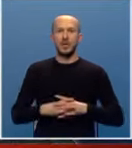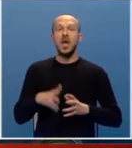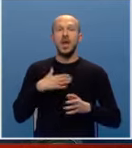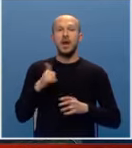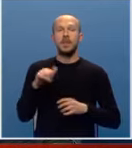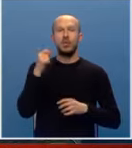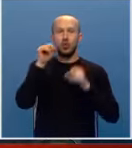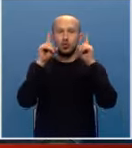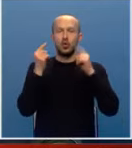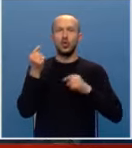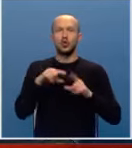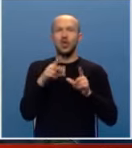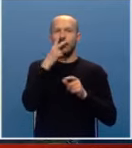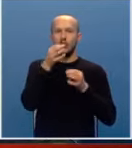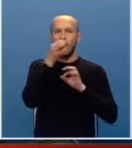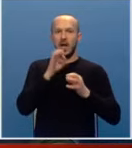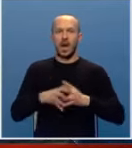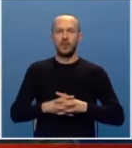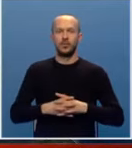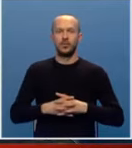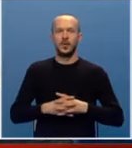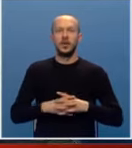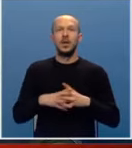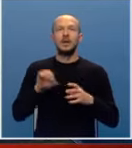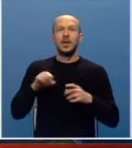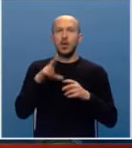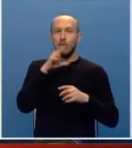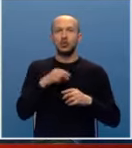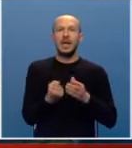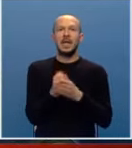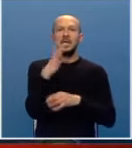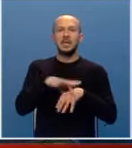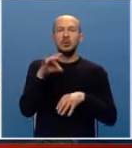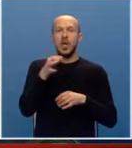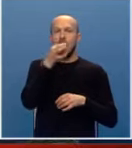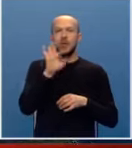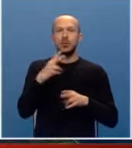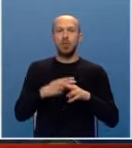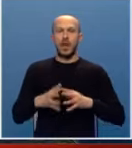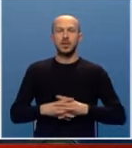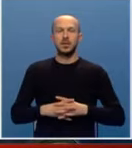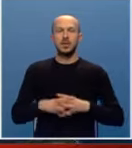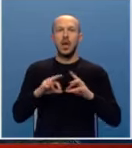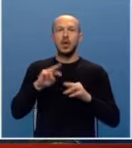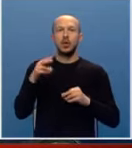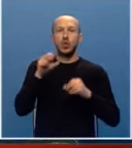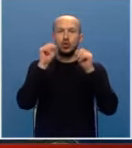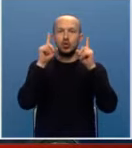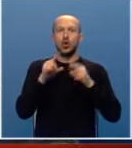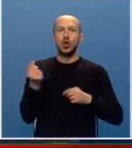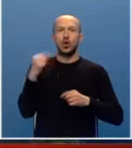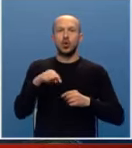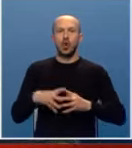Nama je prvo čudo došlo u vidu lijeka, znači da je uopšte izmišljen lijek za tu bolest, a drugo čudo je